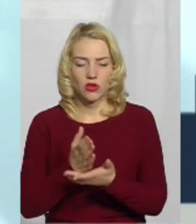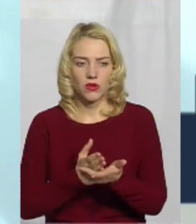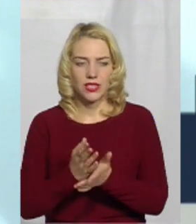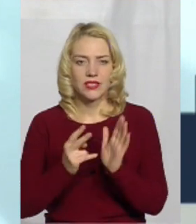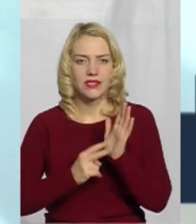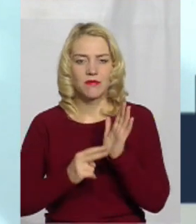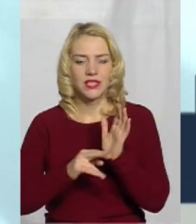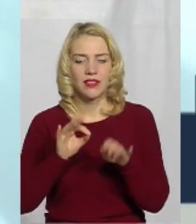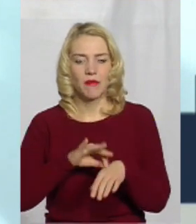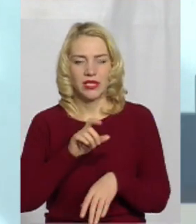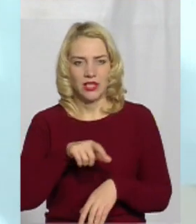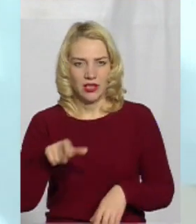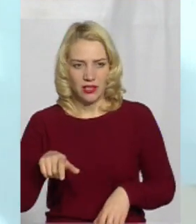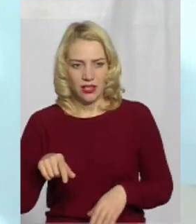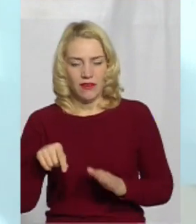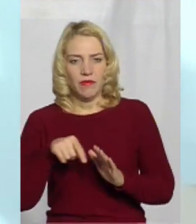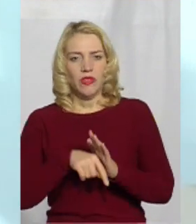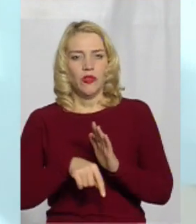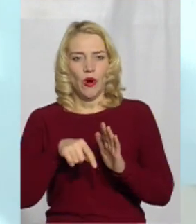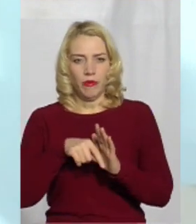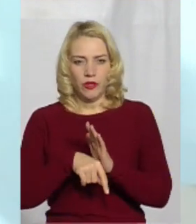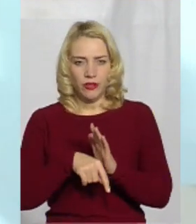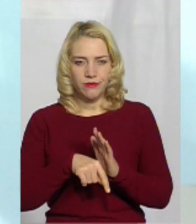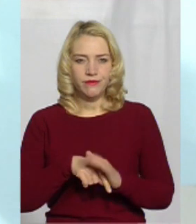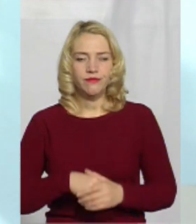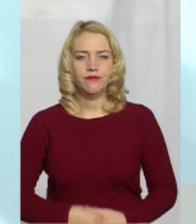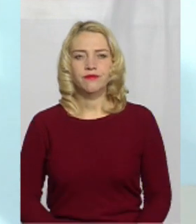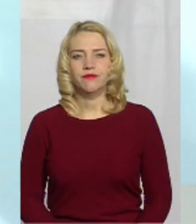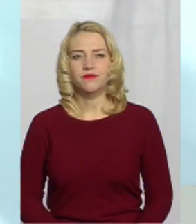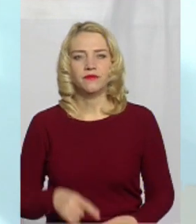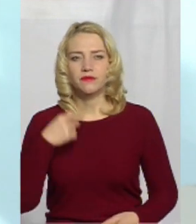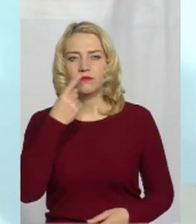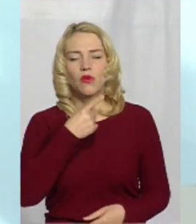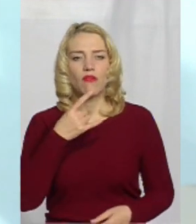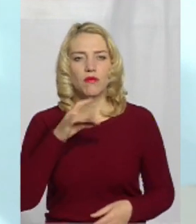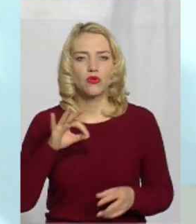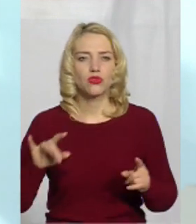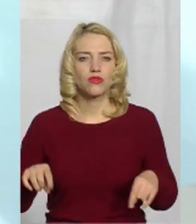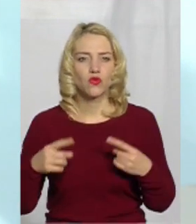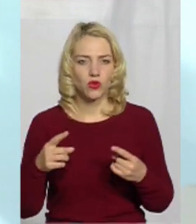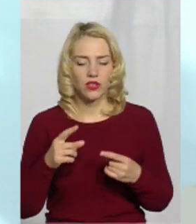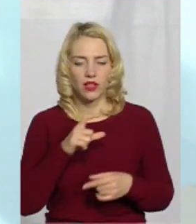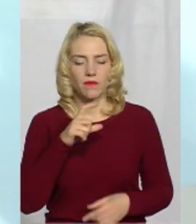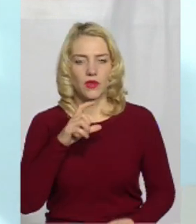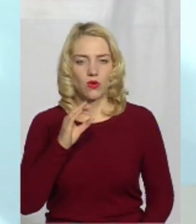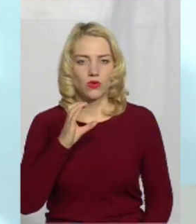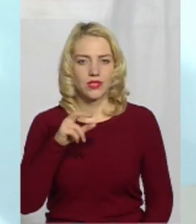70 пацієнтів. Тобто, мова йде про створення хоспісу,